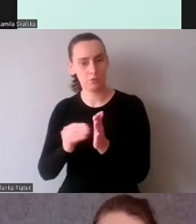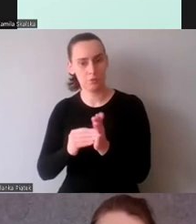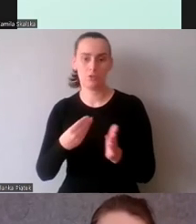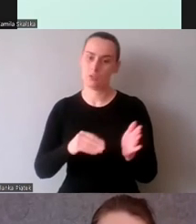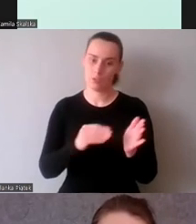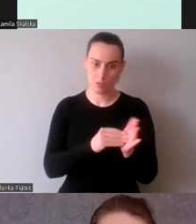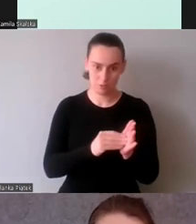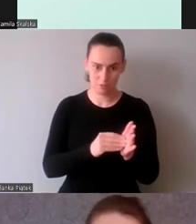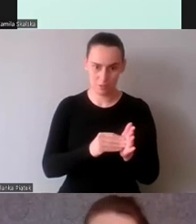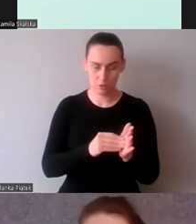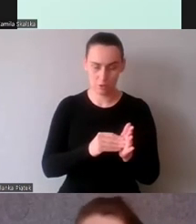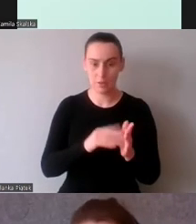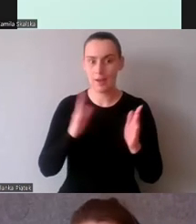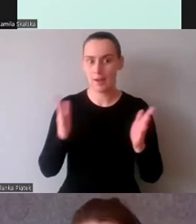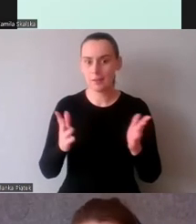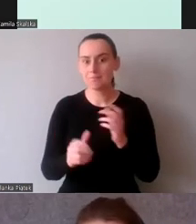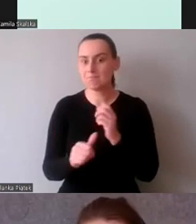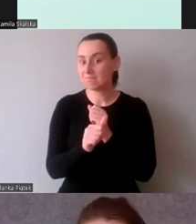wiele przyczyn.